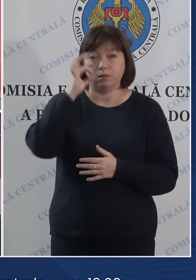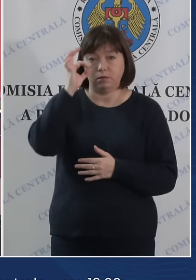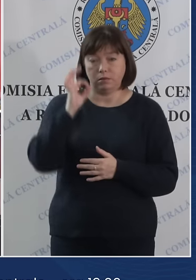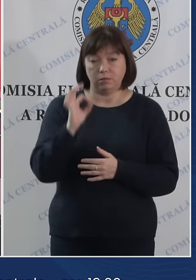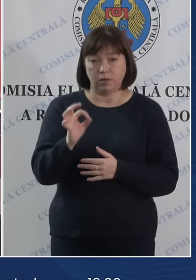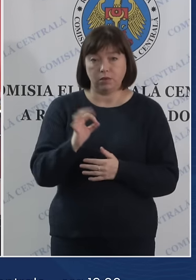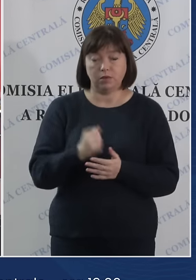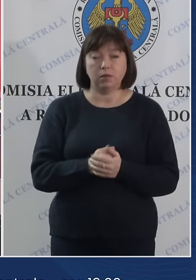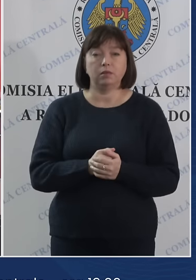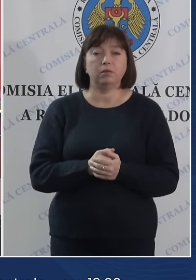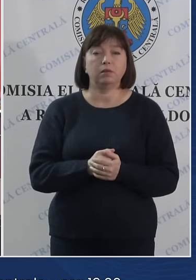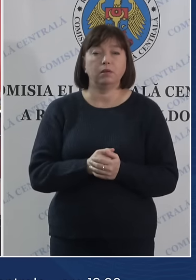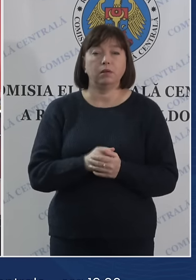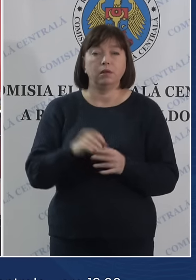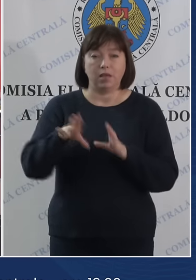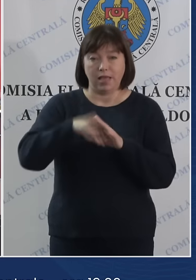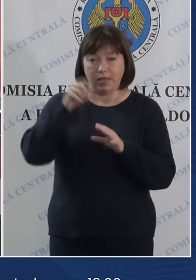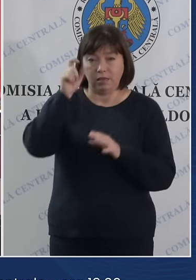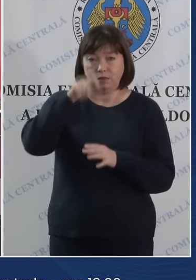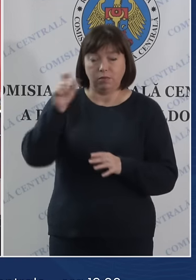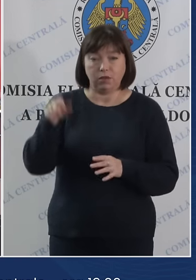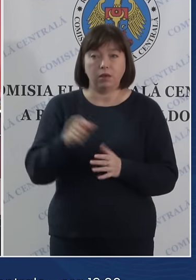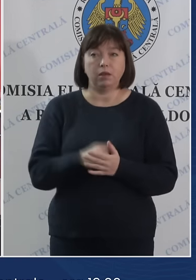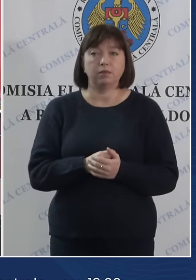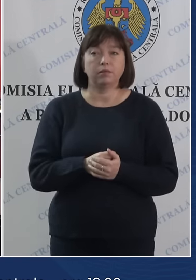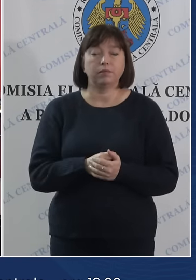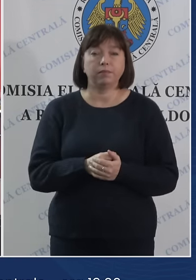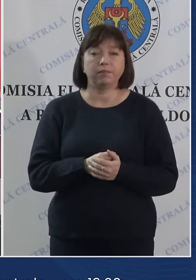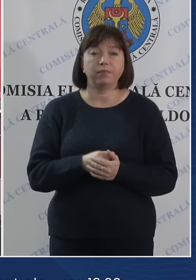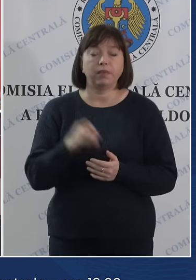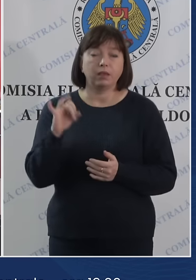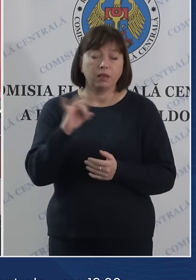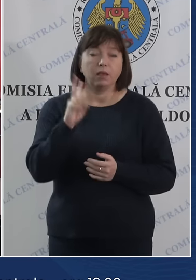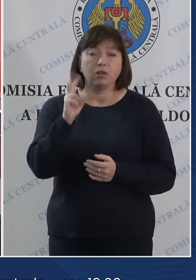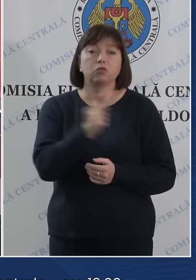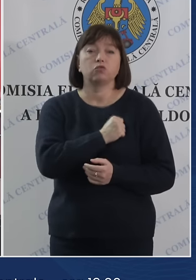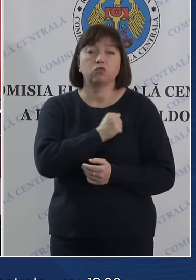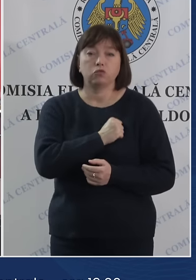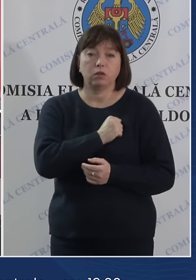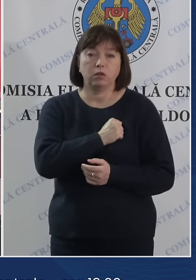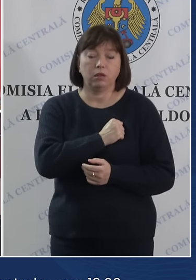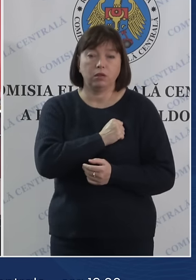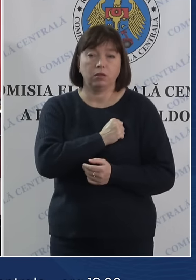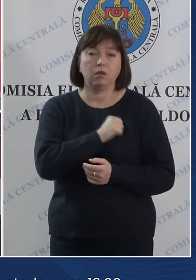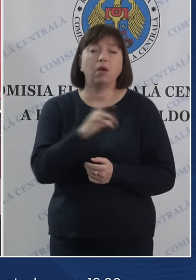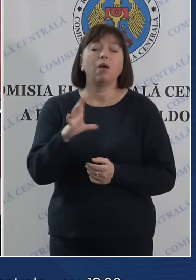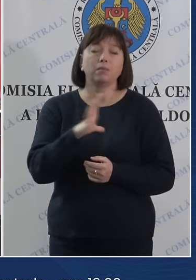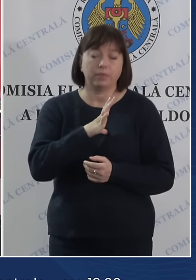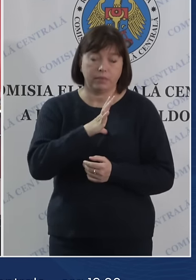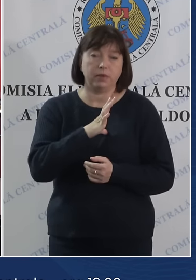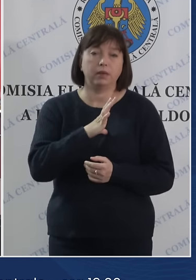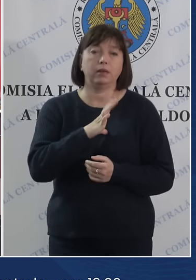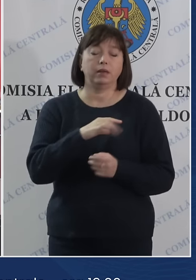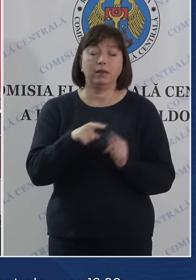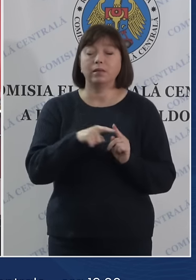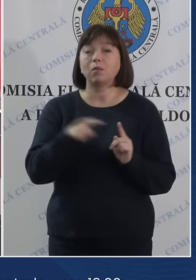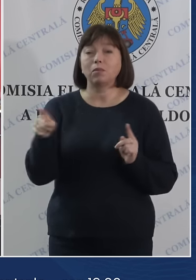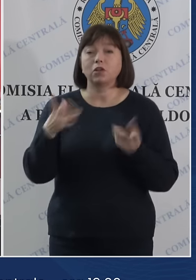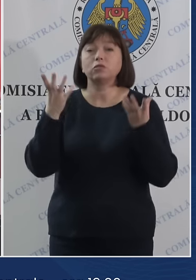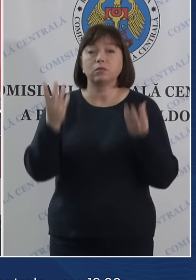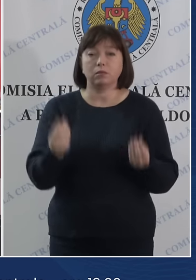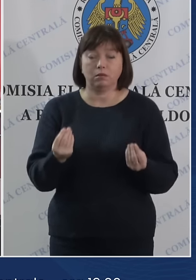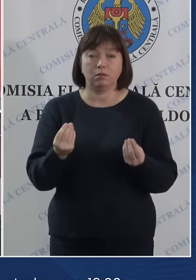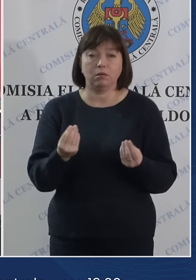alegători și, cu părere de rău, au fost înregistrate pe parcursul